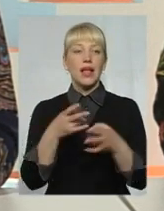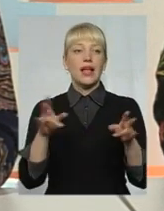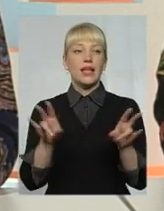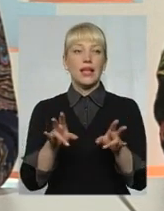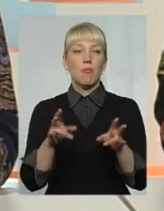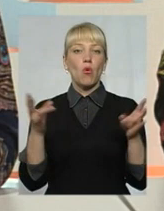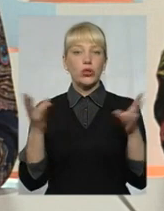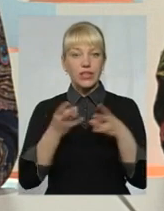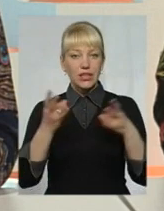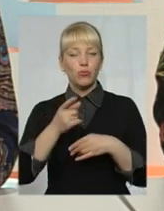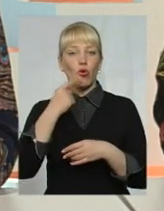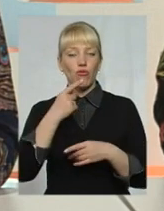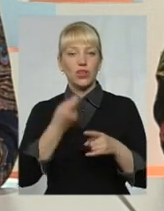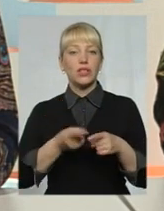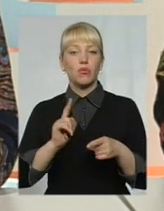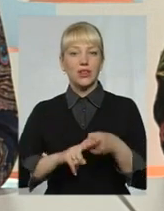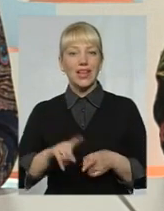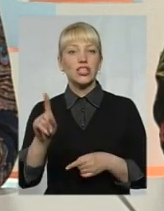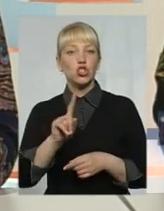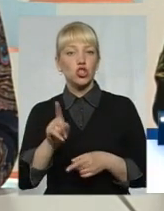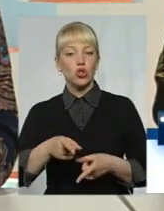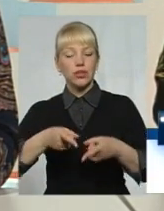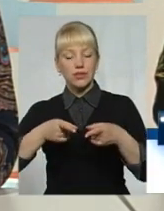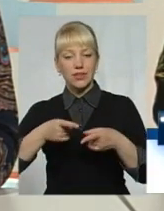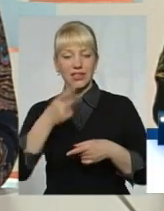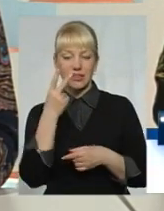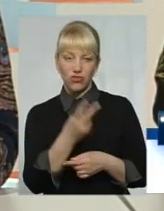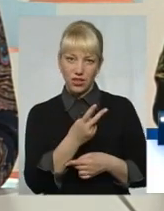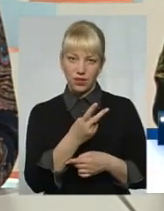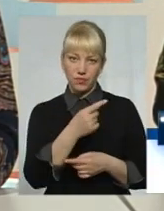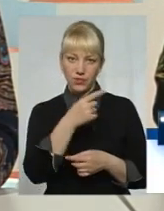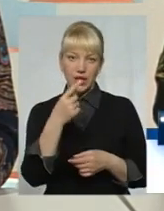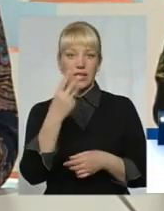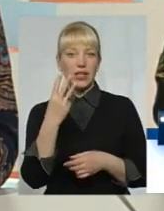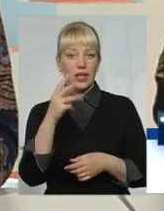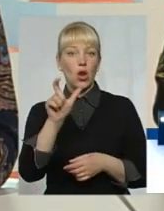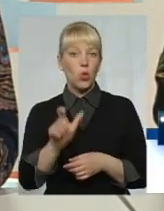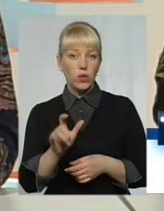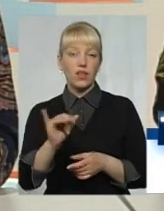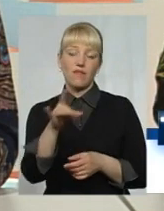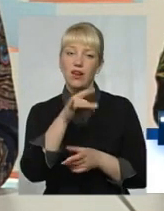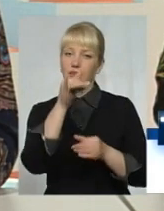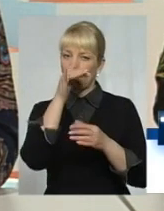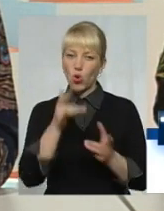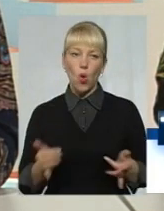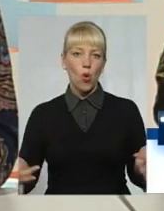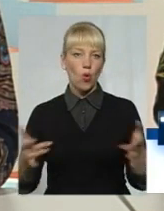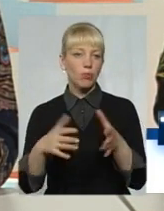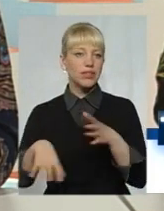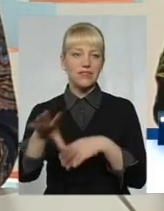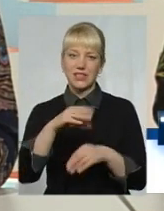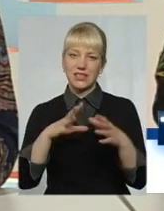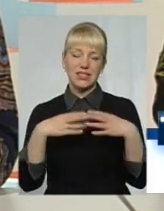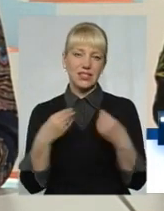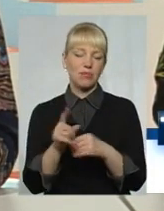говорити, звичайно, про те, що дві-три людини в районі не можуть зробити і охопити всі посім'ї, які